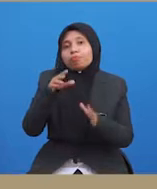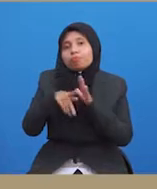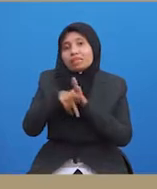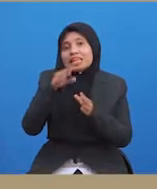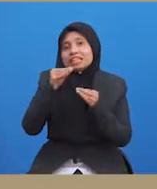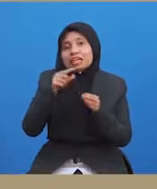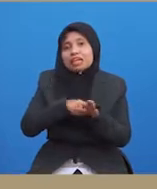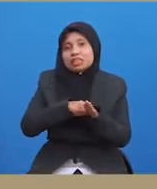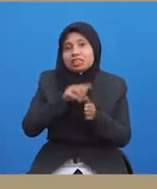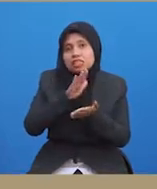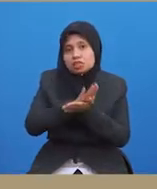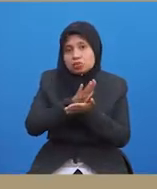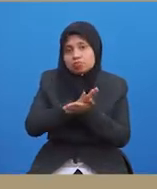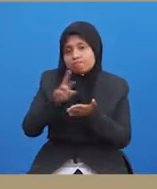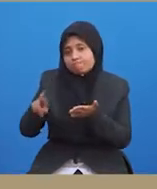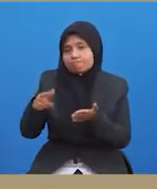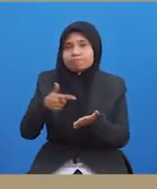peringkat awal sekolah.